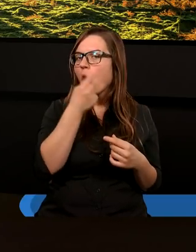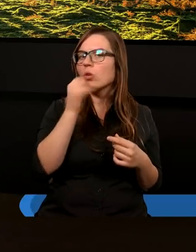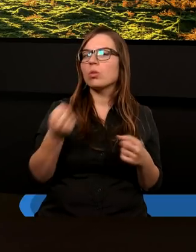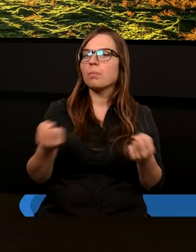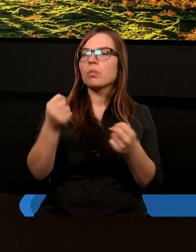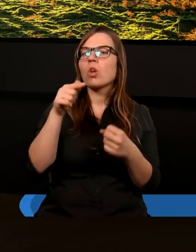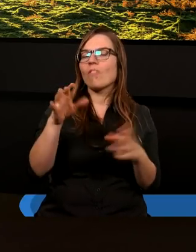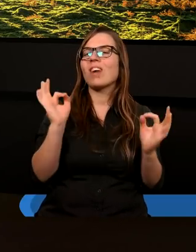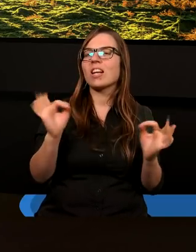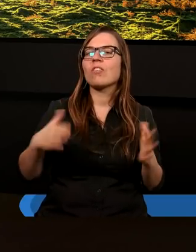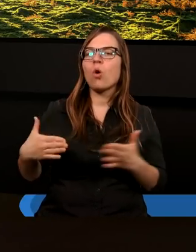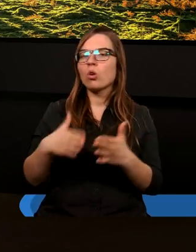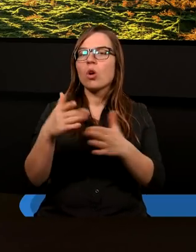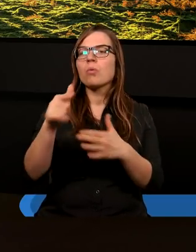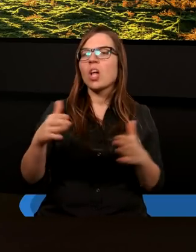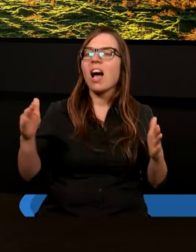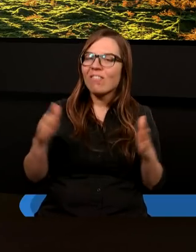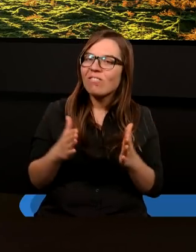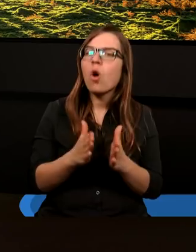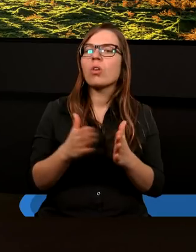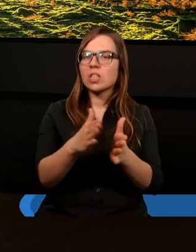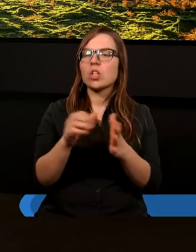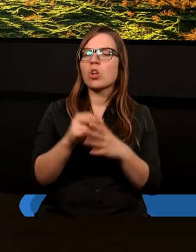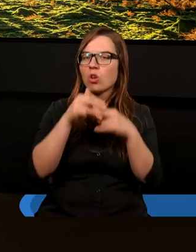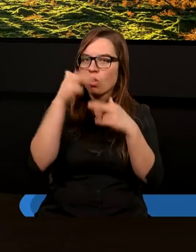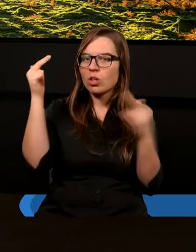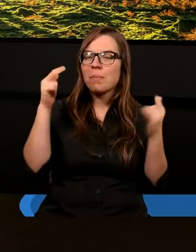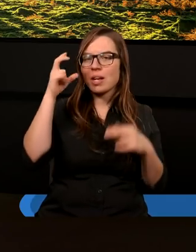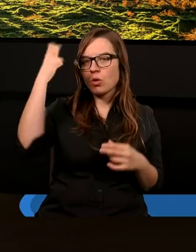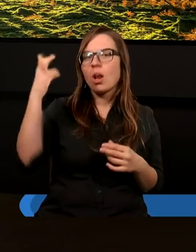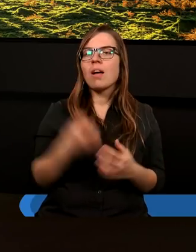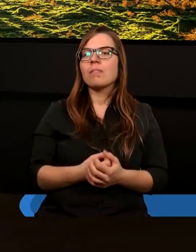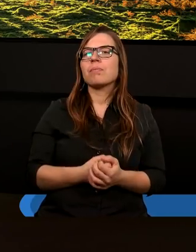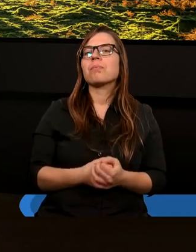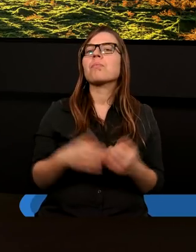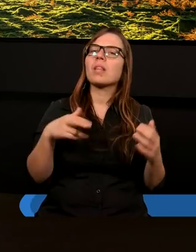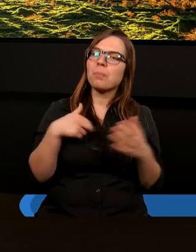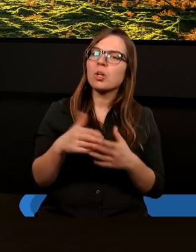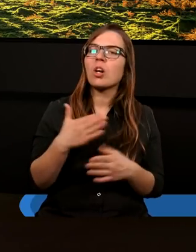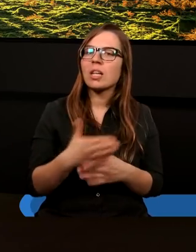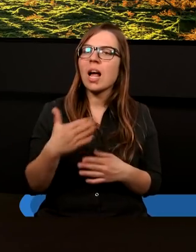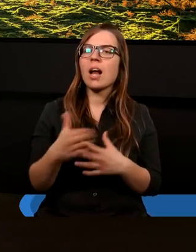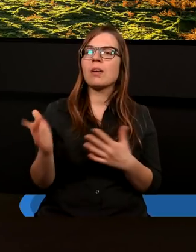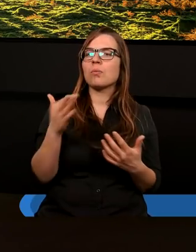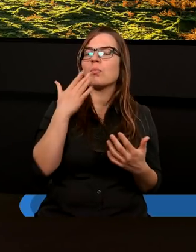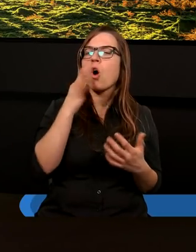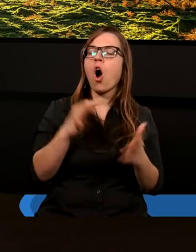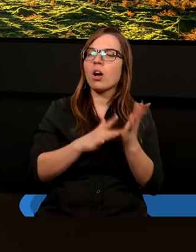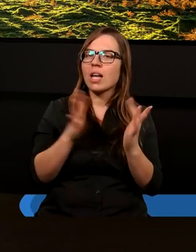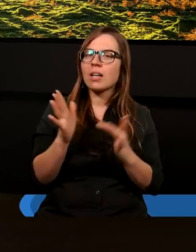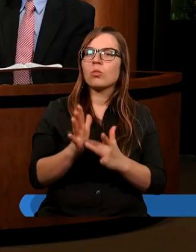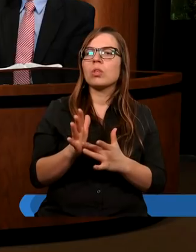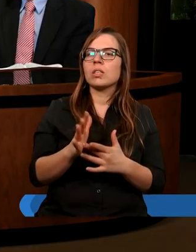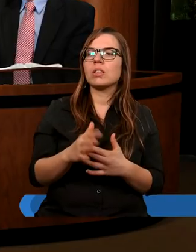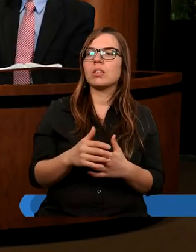podążać tą właściwą drogą, tą wąską drogą do Królestwa Niebieskiego. Ale przychodzimy, moi drodzy, dalej, bo gdy mówimy o Jezusie,